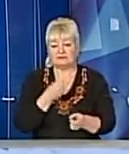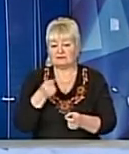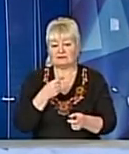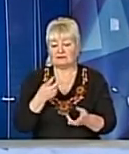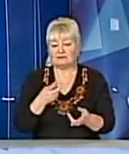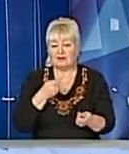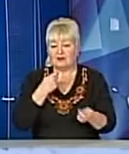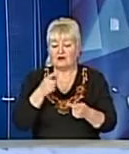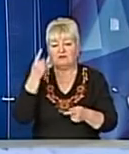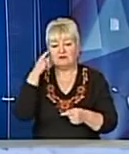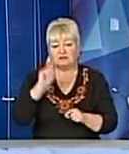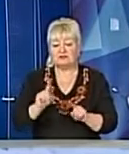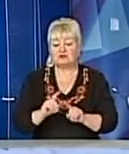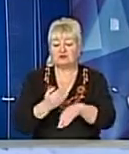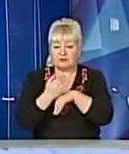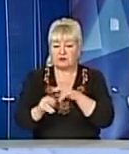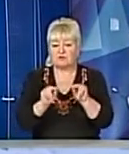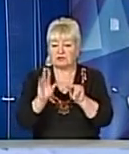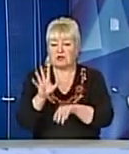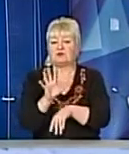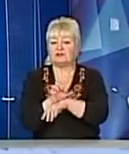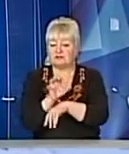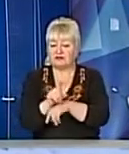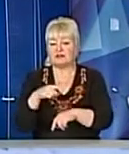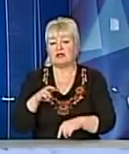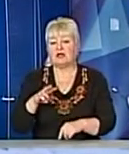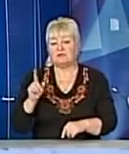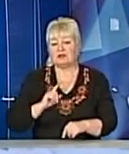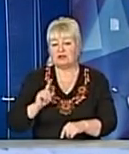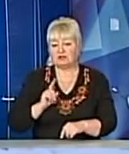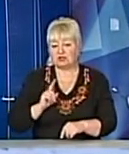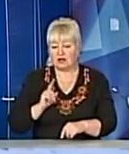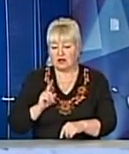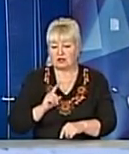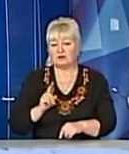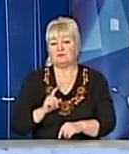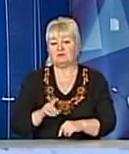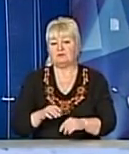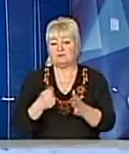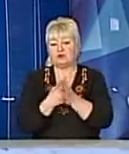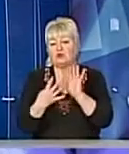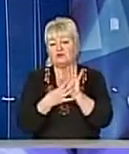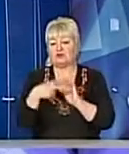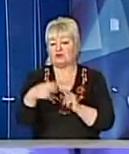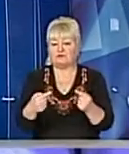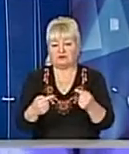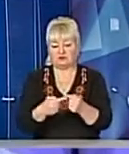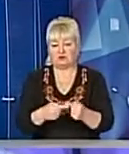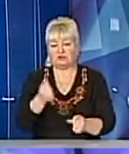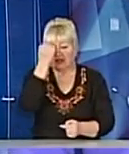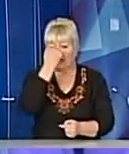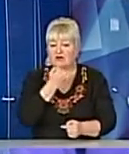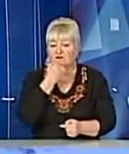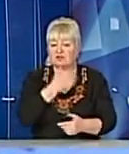вчителька їх буде сварити за те, що вони запізнюються Отповідно, ми їх чекаємо, тобто навіть якщо дітей немає, але все рівно є до 9.20 точно Дячна волонтерам